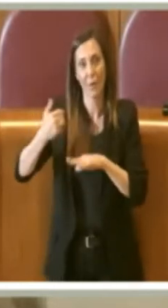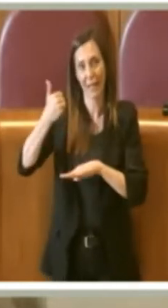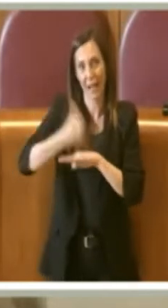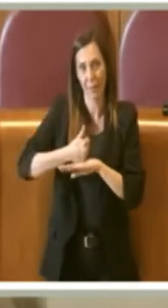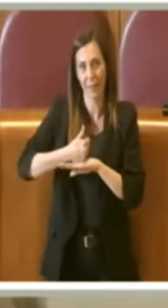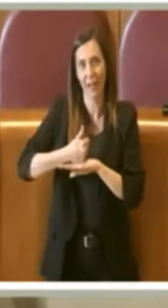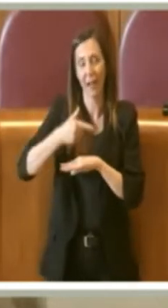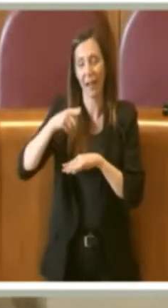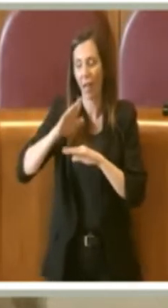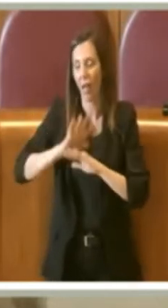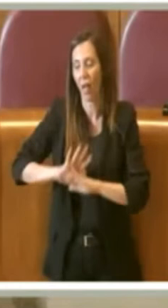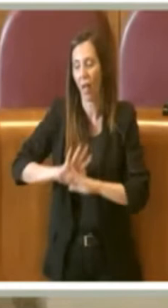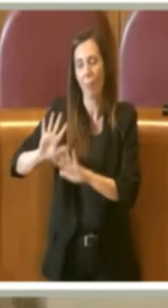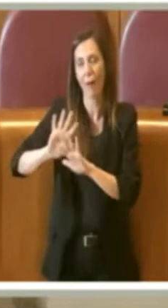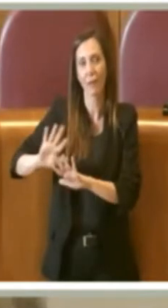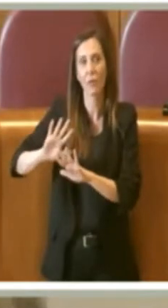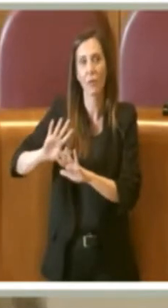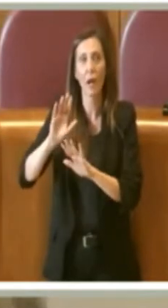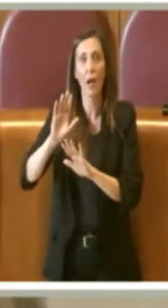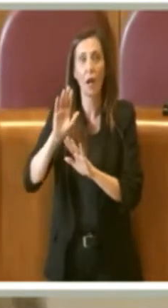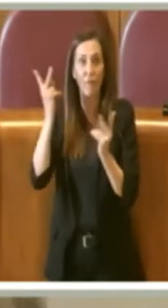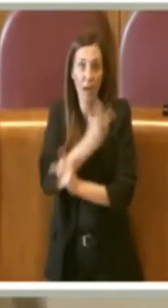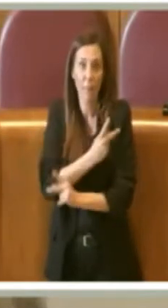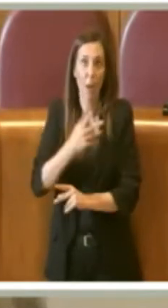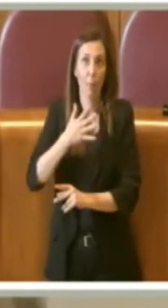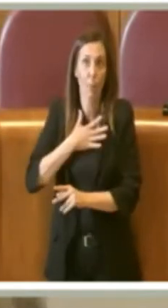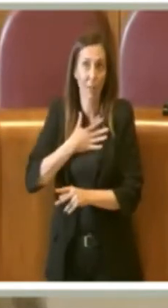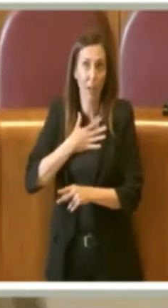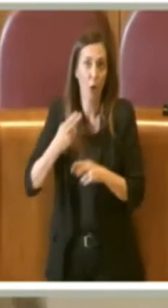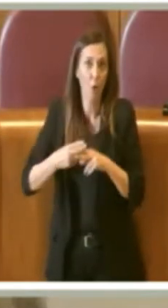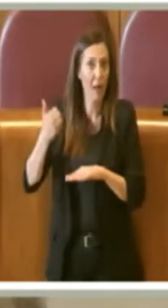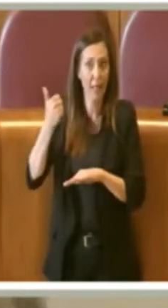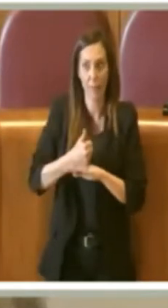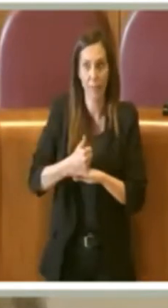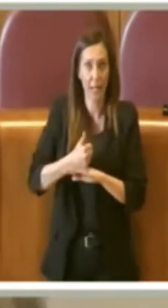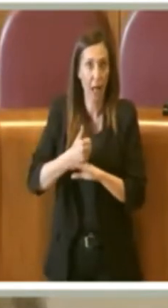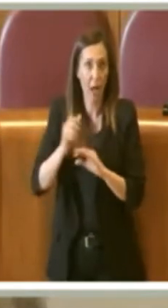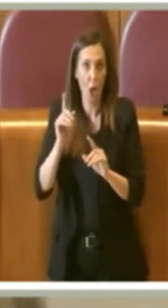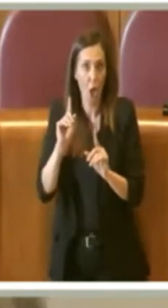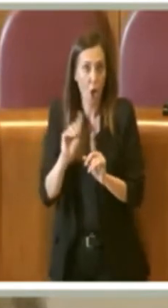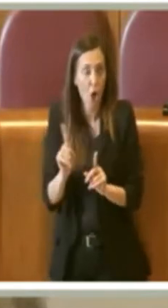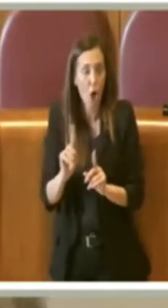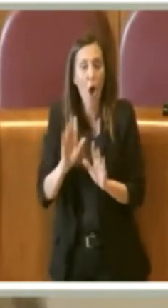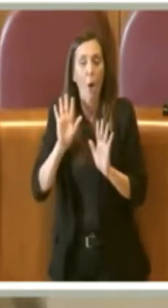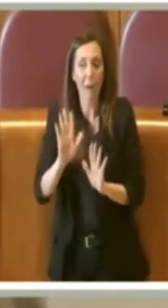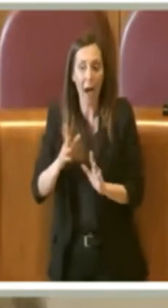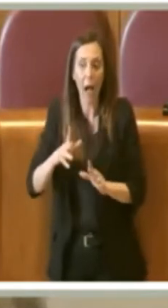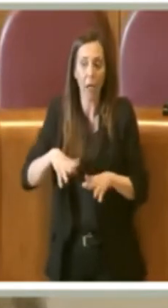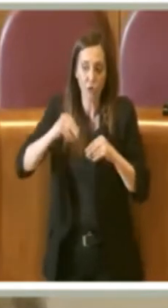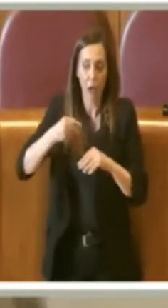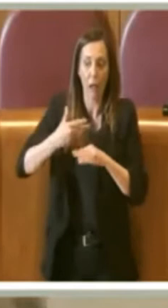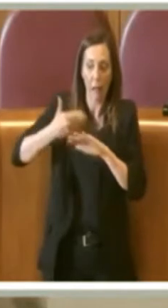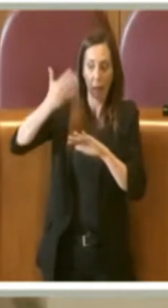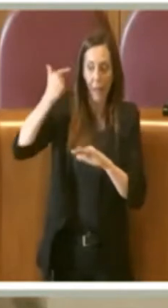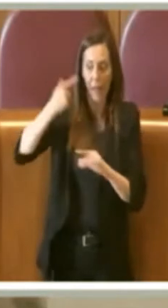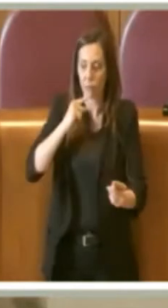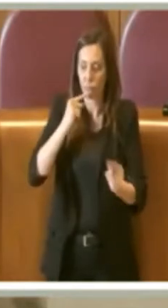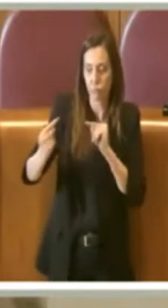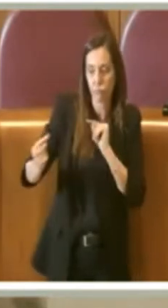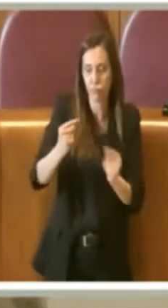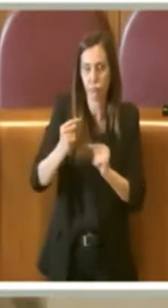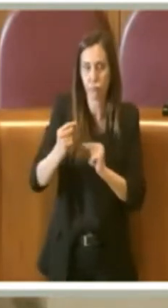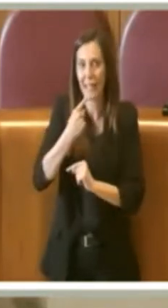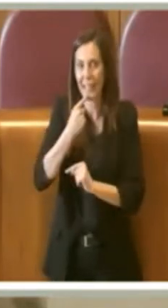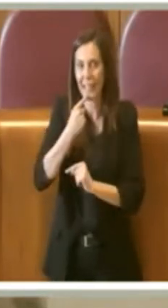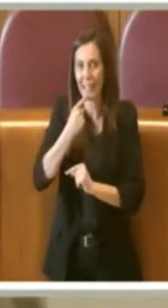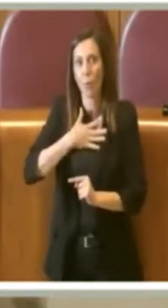da tempo non è di proprietà di Roma Capitale, anzi è in corso un contenzioso da diverso tempo con la fondazione